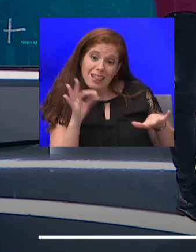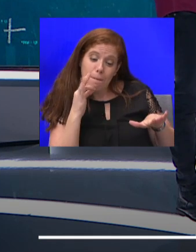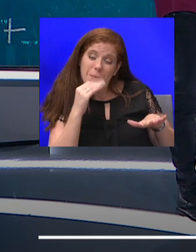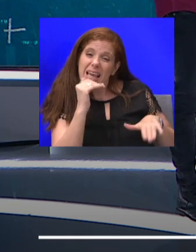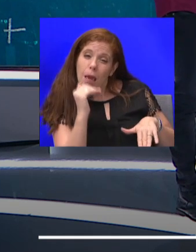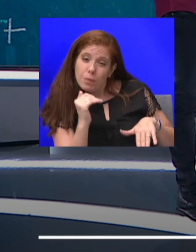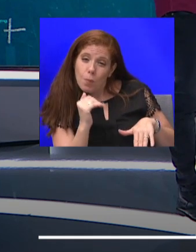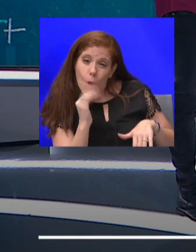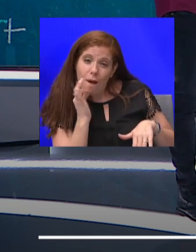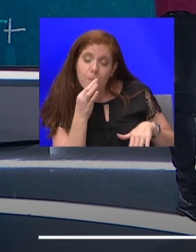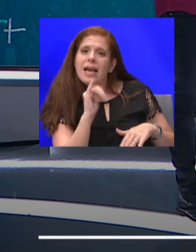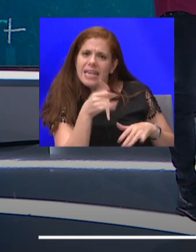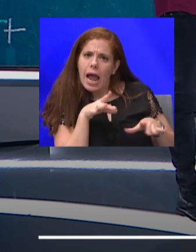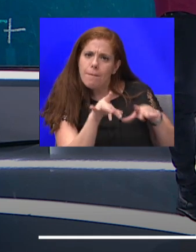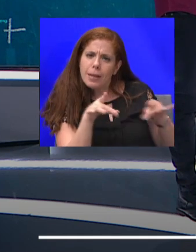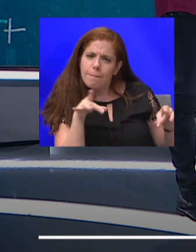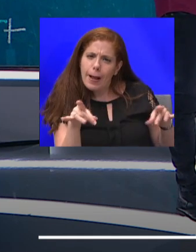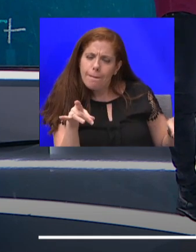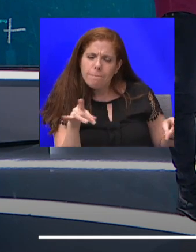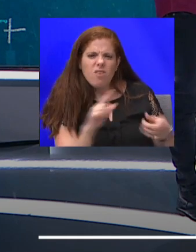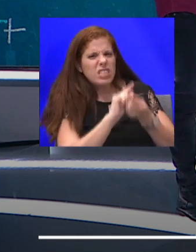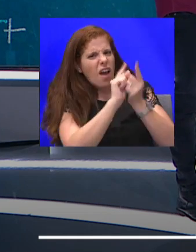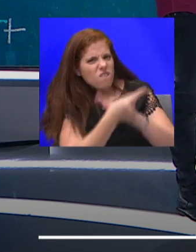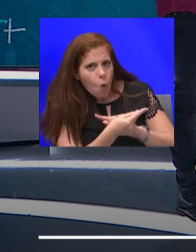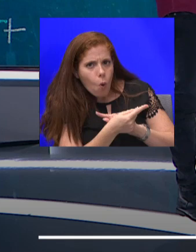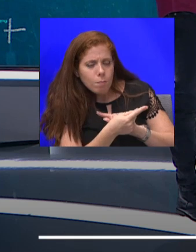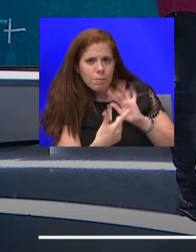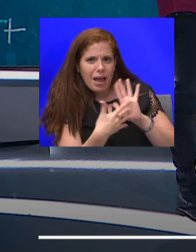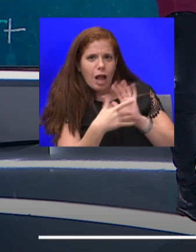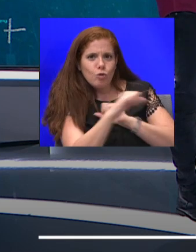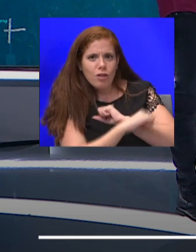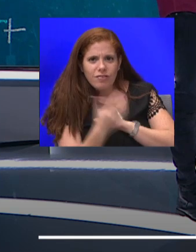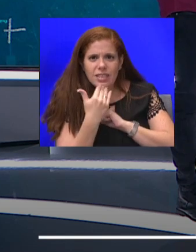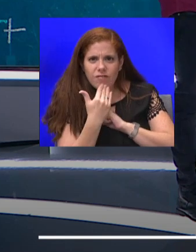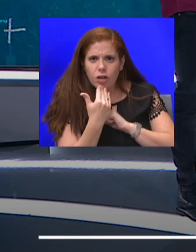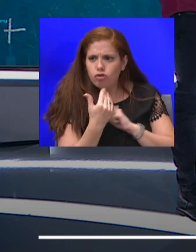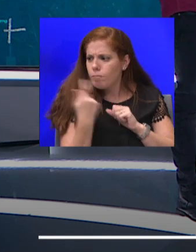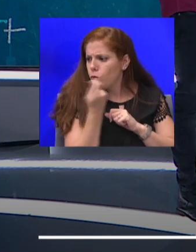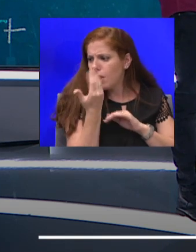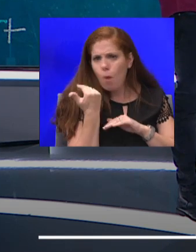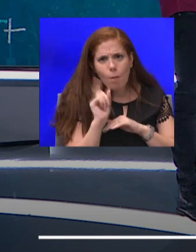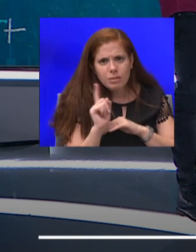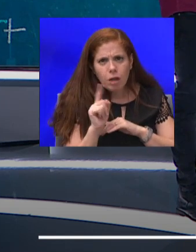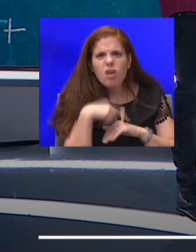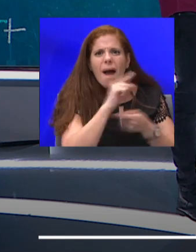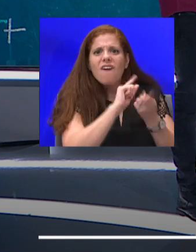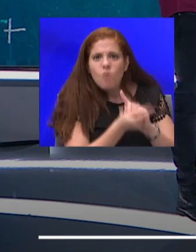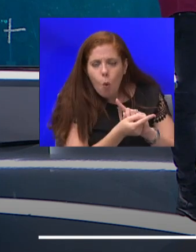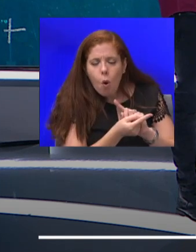נכון זה הפוך ממחקר קודם של אוניברסיטה העברית שפורסם ממש לפני שבועות אחרדים שטען את ההפך אז מה נכון?